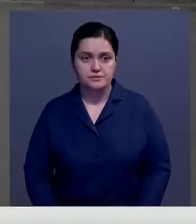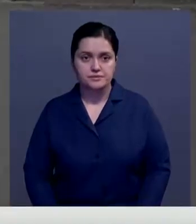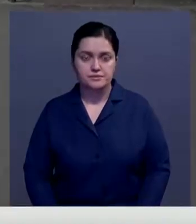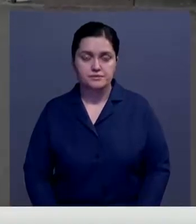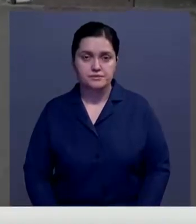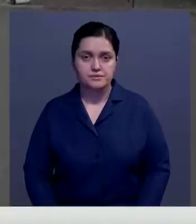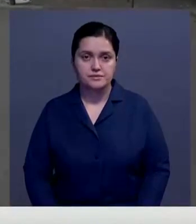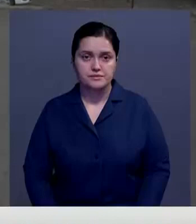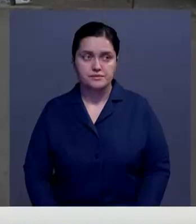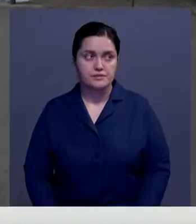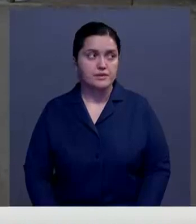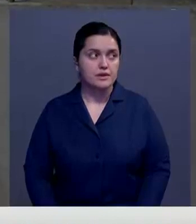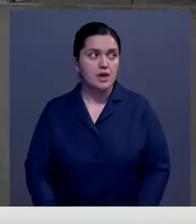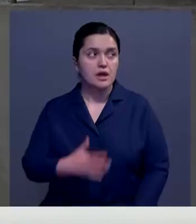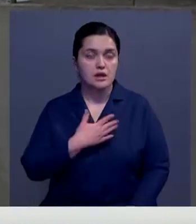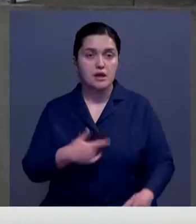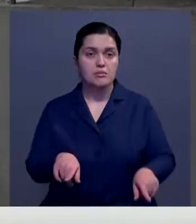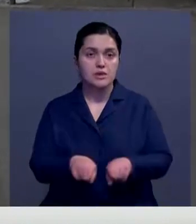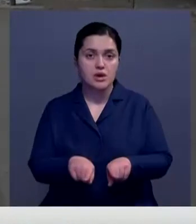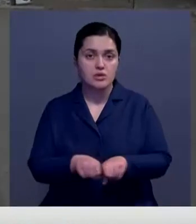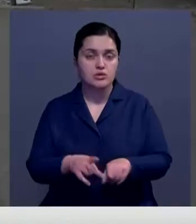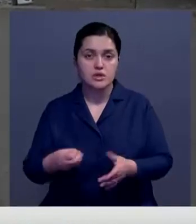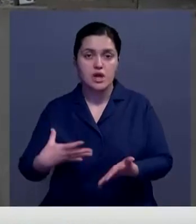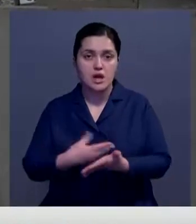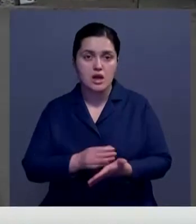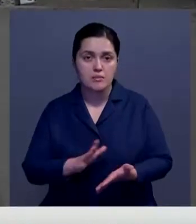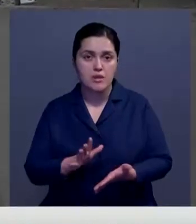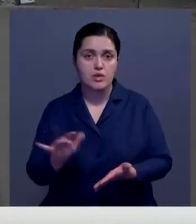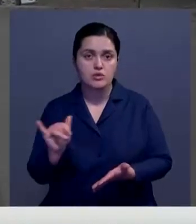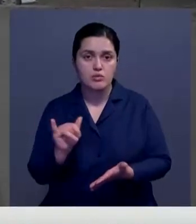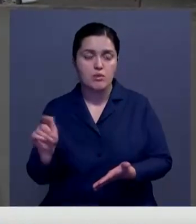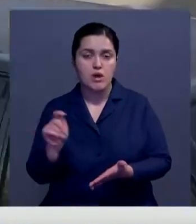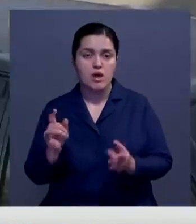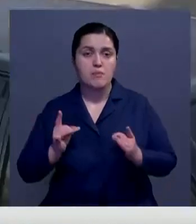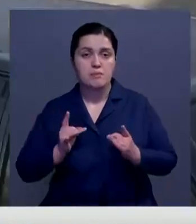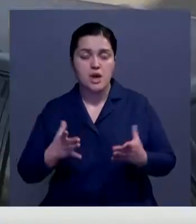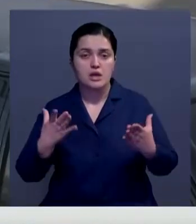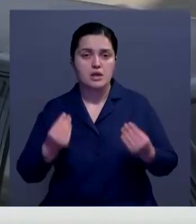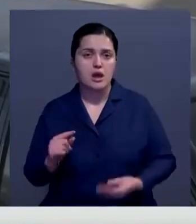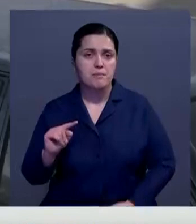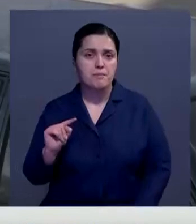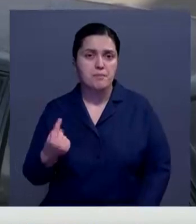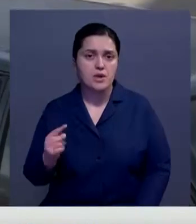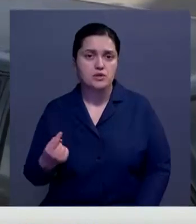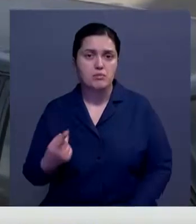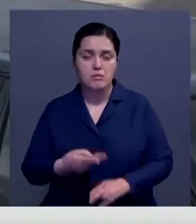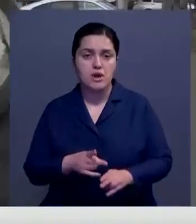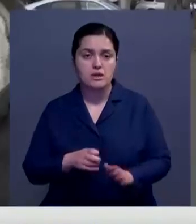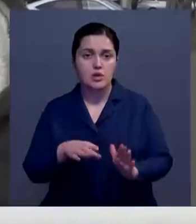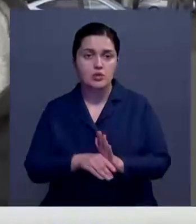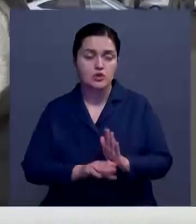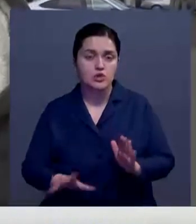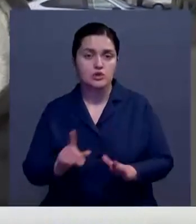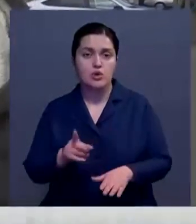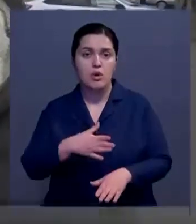Нам также еще не оплачивают выходные и праздничные дни. Почему они не учитывают то,